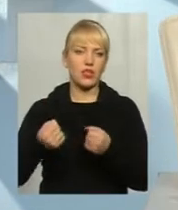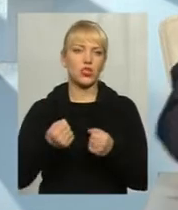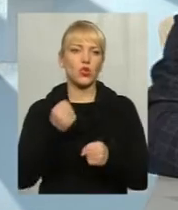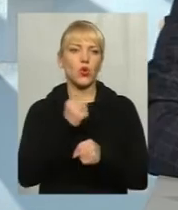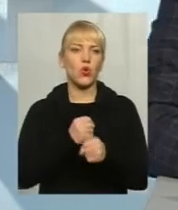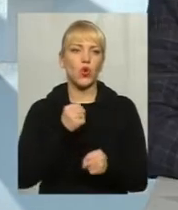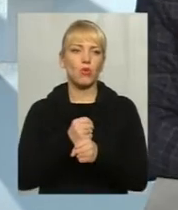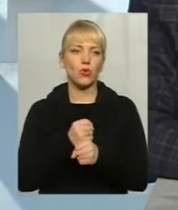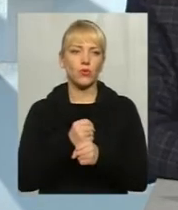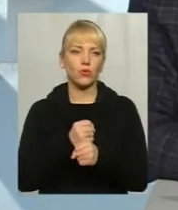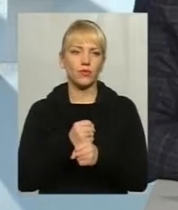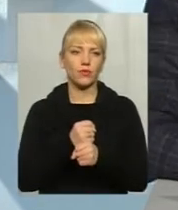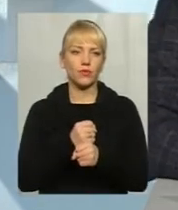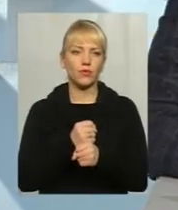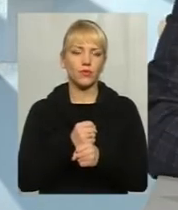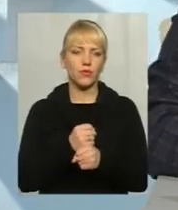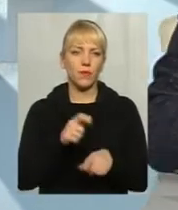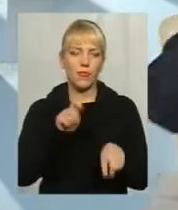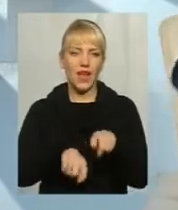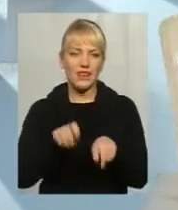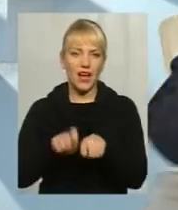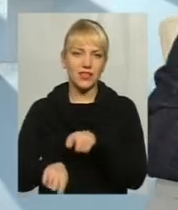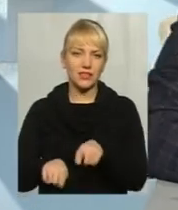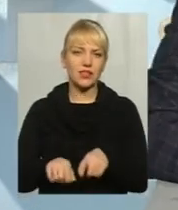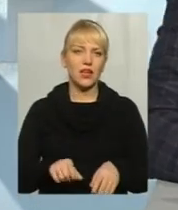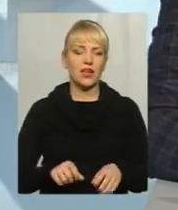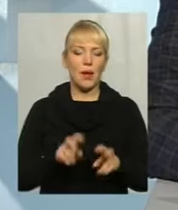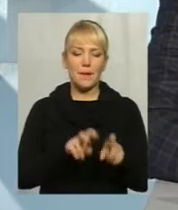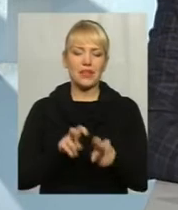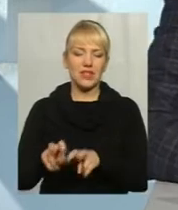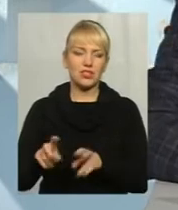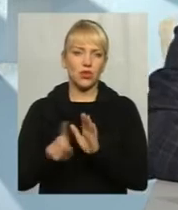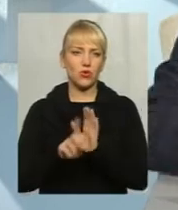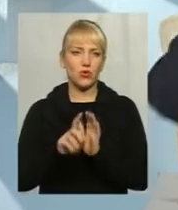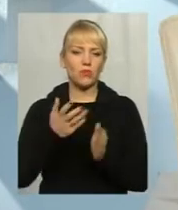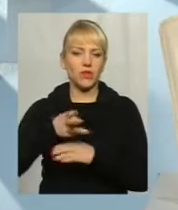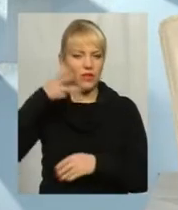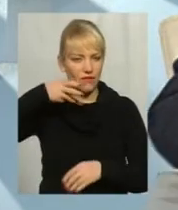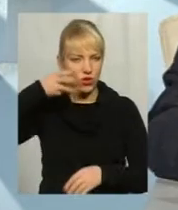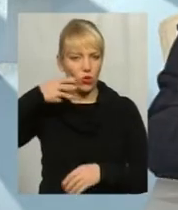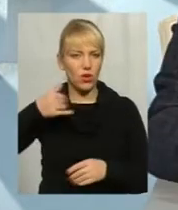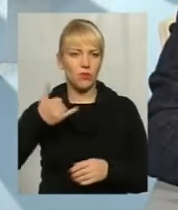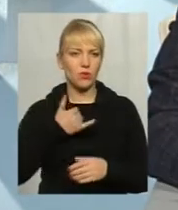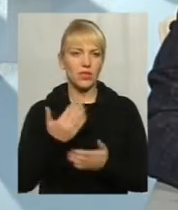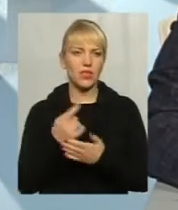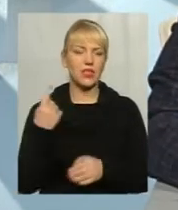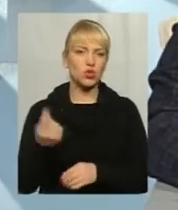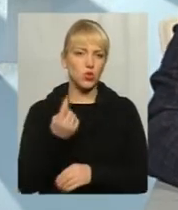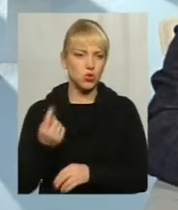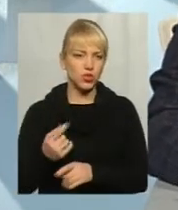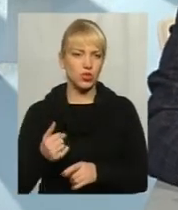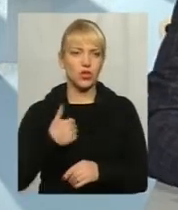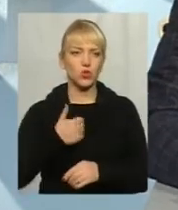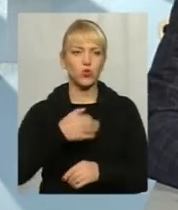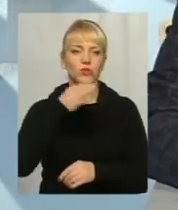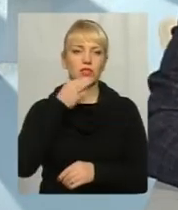аналіз пасажиропотоку. В мене стоять відеокамери, в мене стоять щотчики. І я хочу вам сказати, що